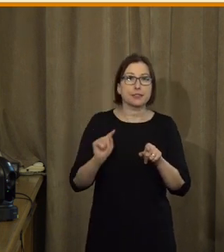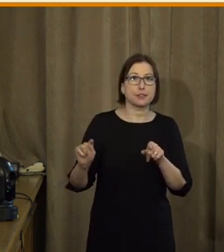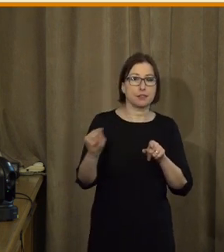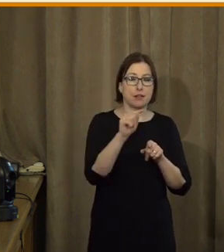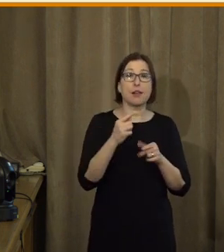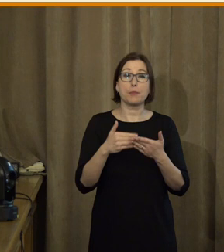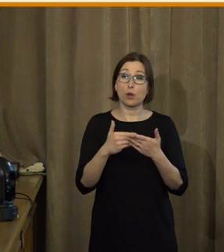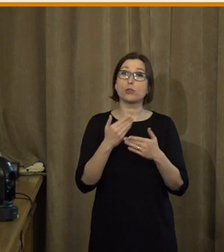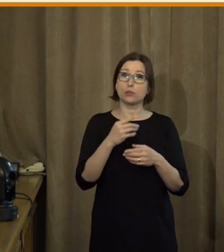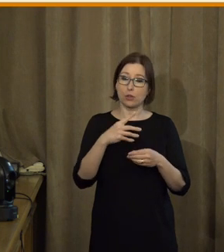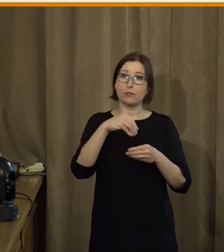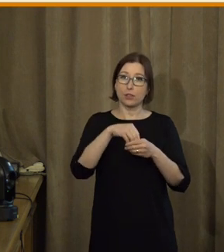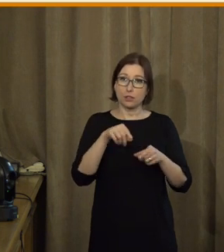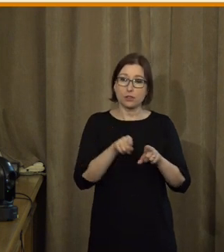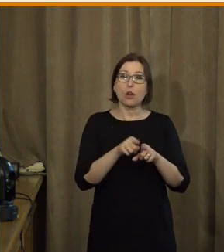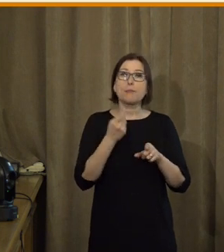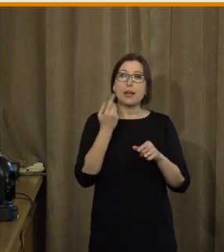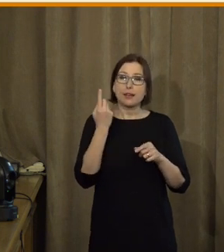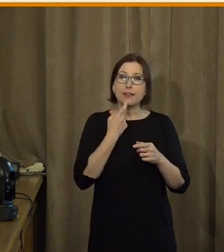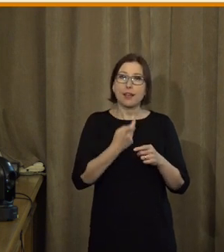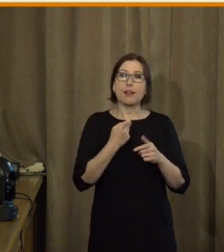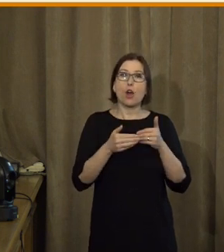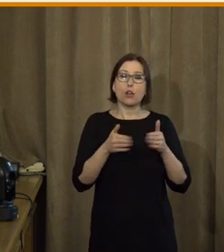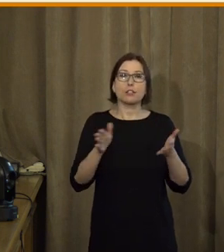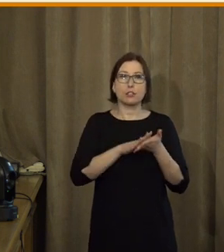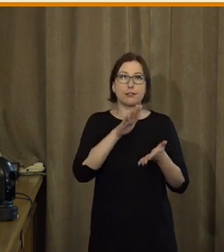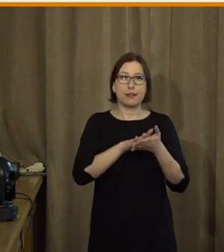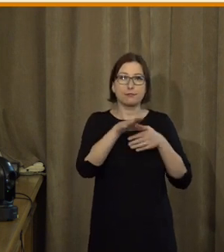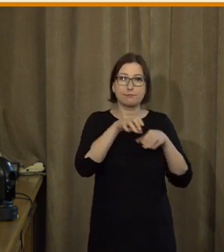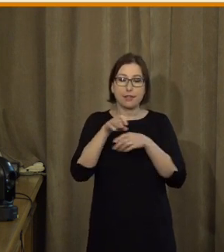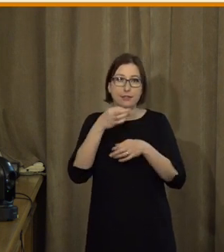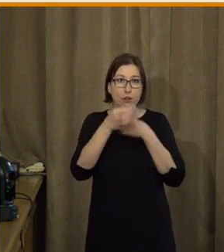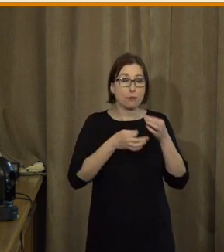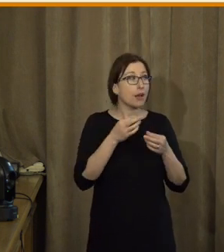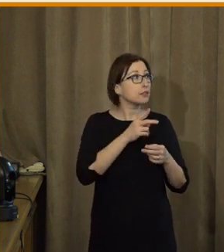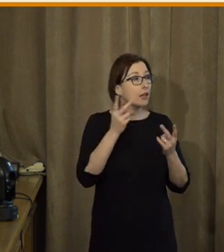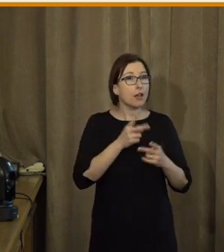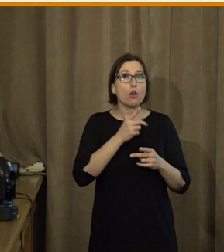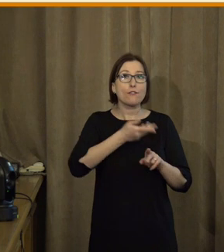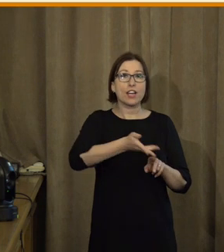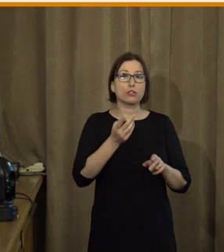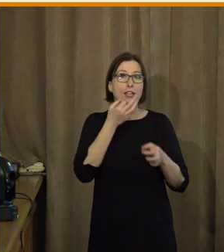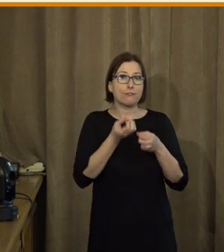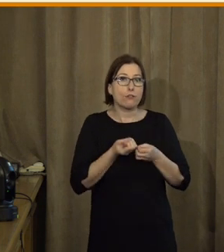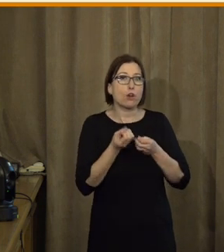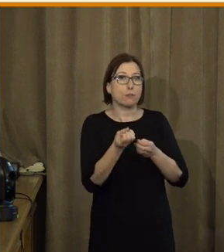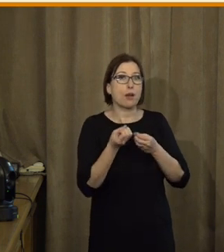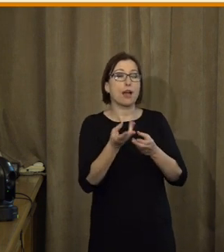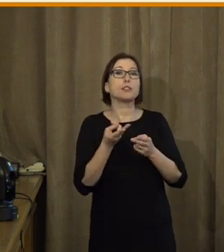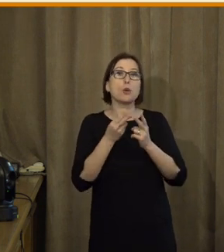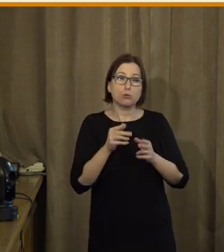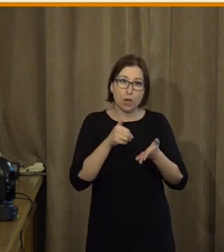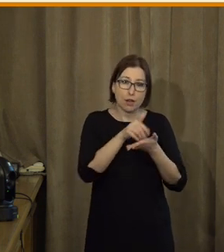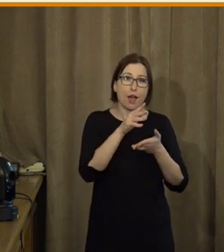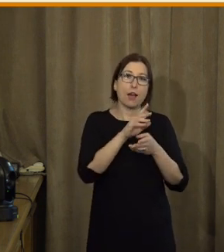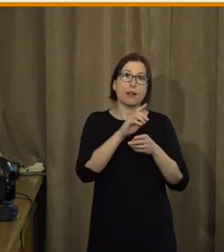jsme se deset let věnovali otevřeným datům, aby právě informace, aby veřejnost měla informace a mohla s těmi daty dále